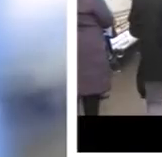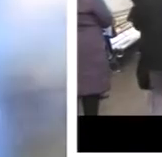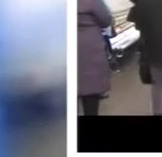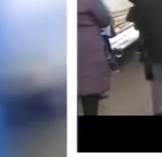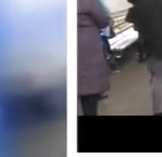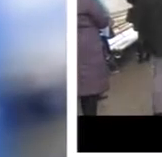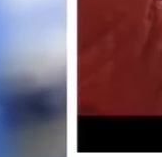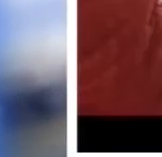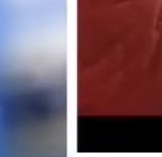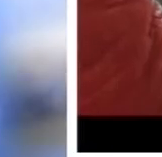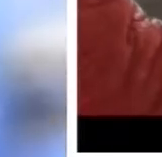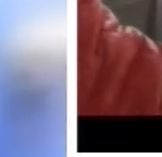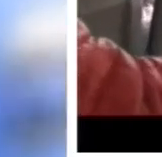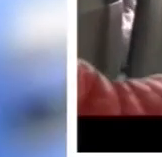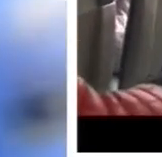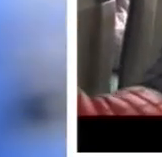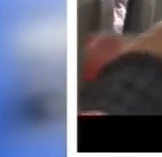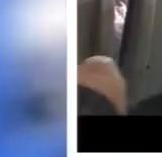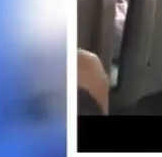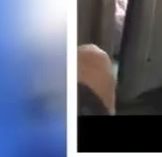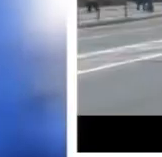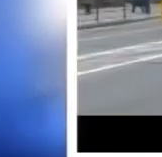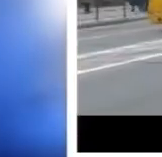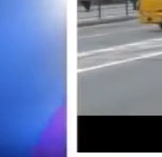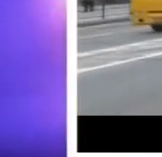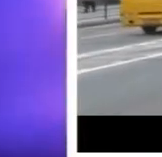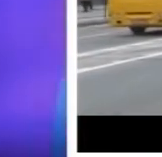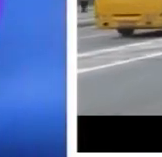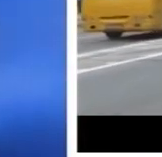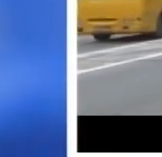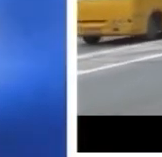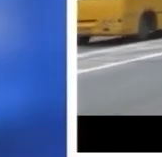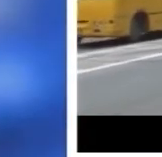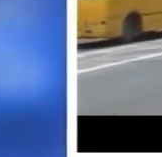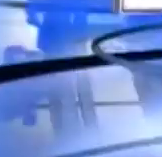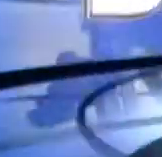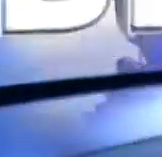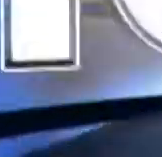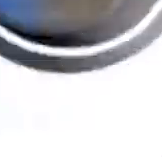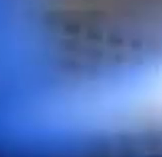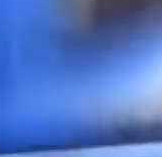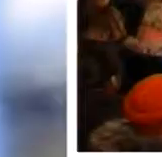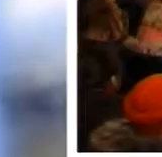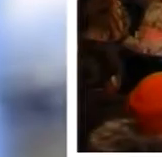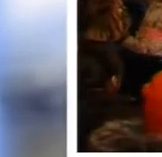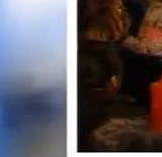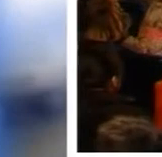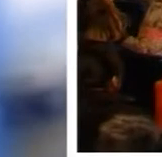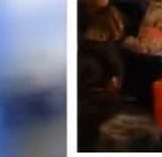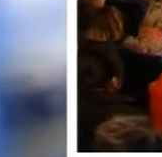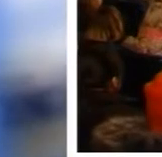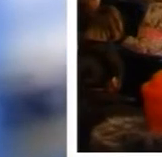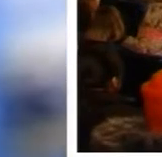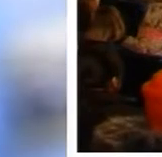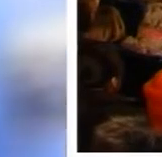З 2 січня тернополяни платитимуть за проїзд у громадському транспорті готівкою на гривню дорожче. Музика Діти із